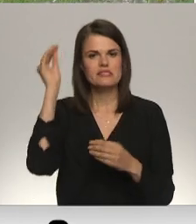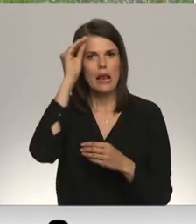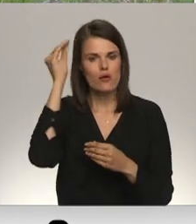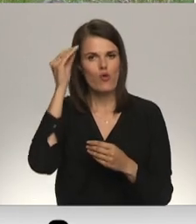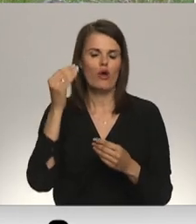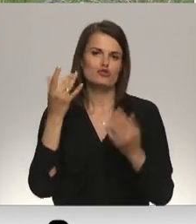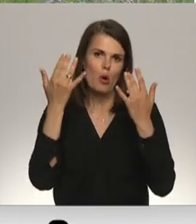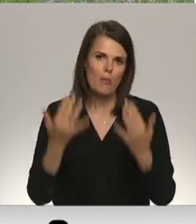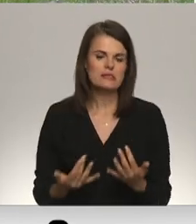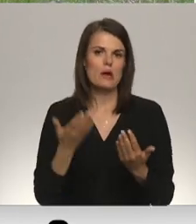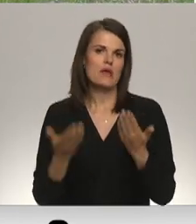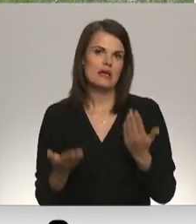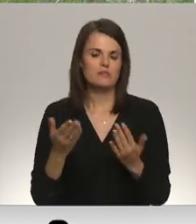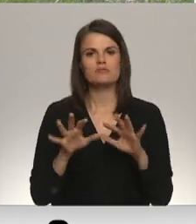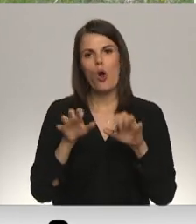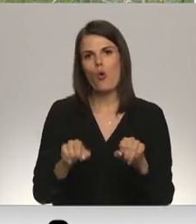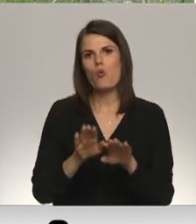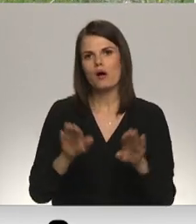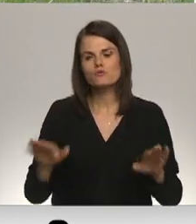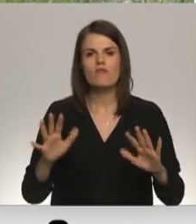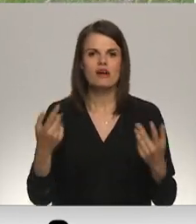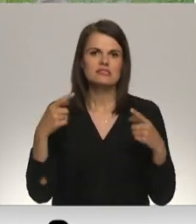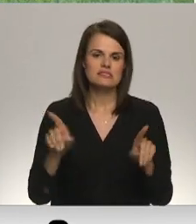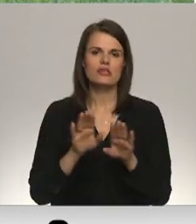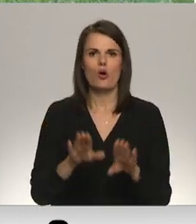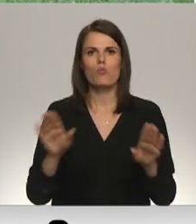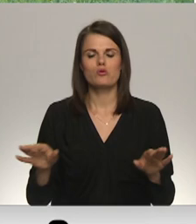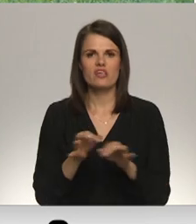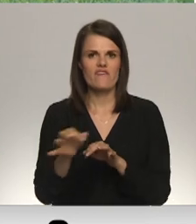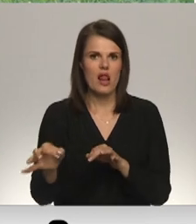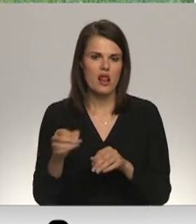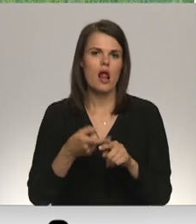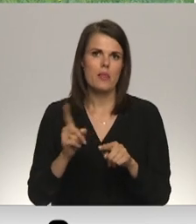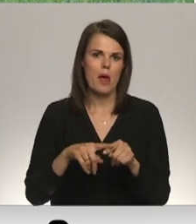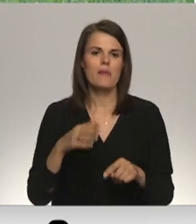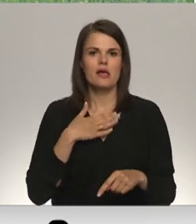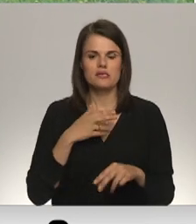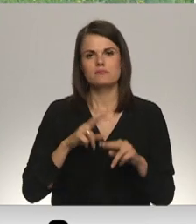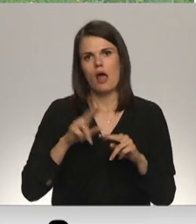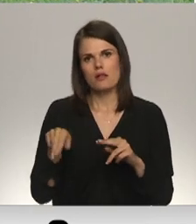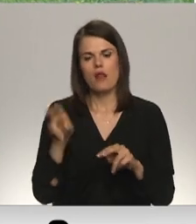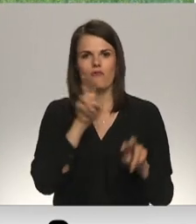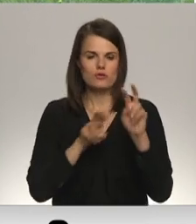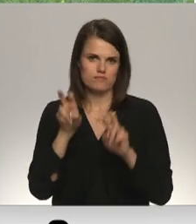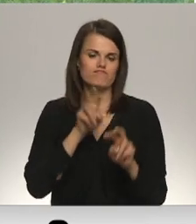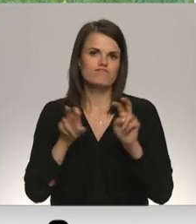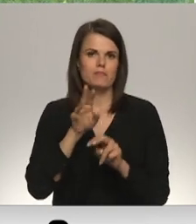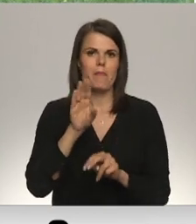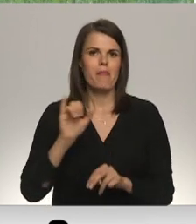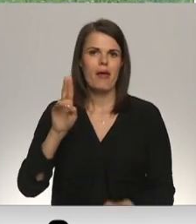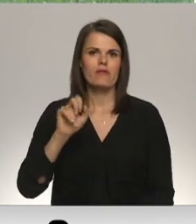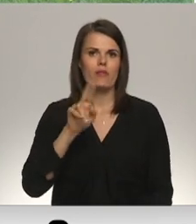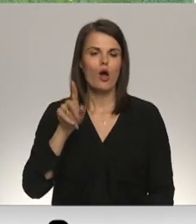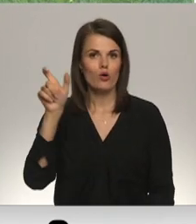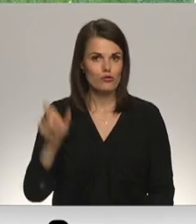pasākumu, iespējams kā okupācijas muzeja vai kā citu muzeju filiāli. Tāpēc es atļāvos uzmeklēt Mēnārdu